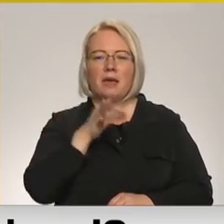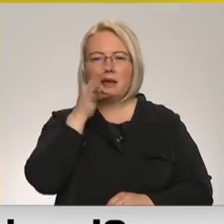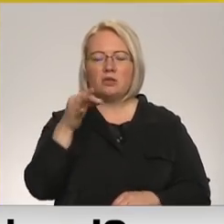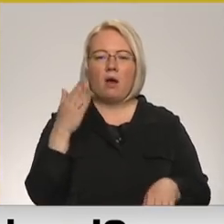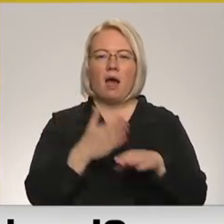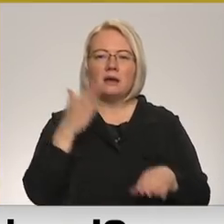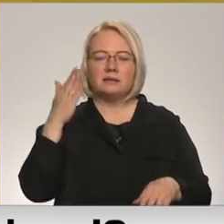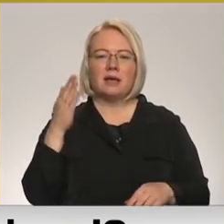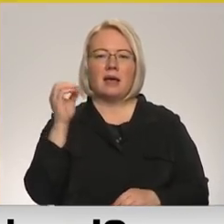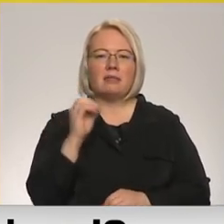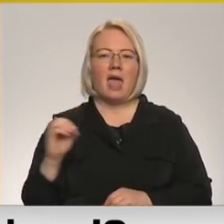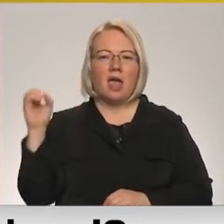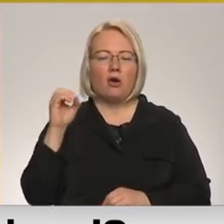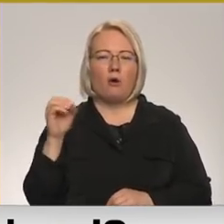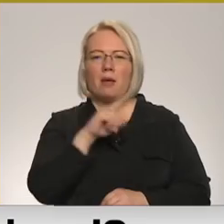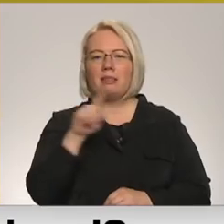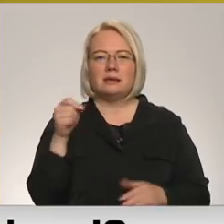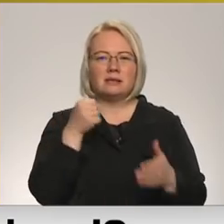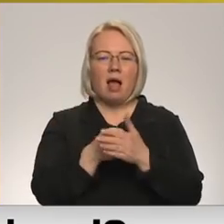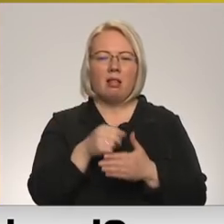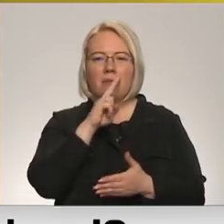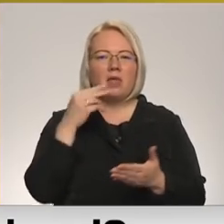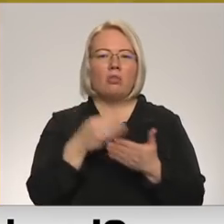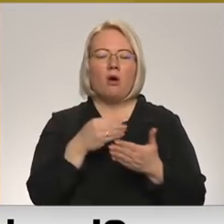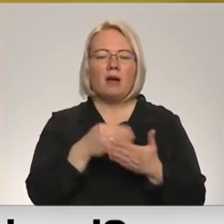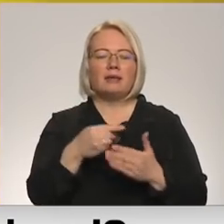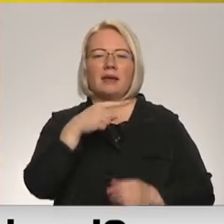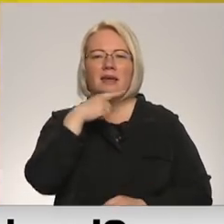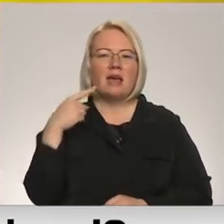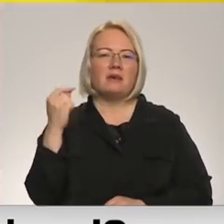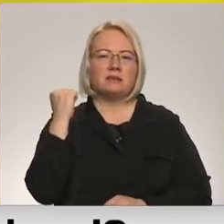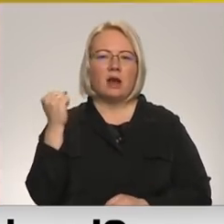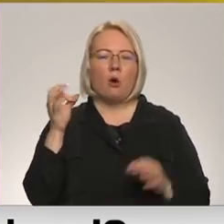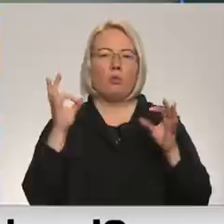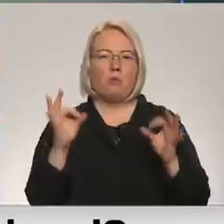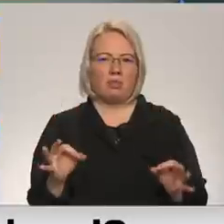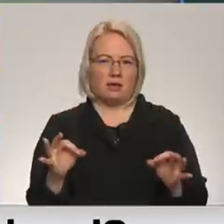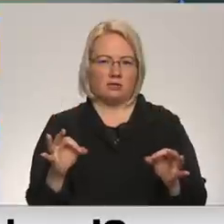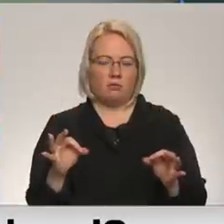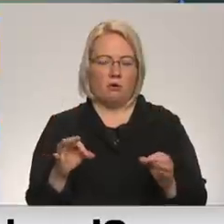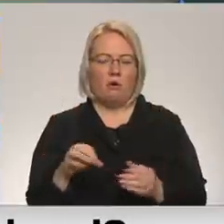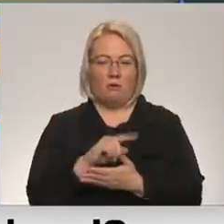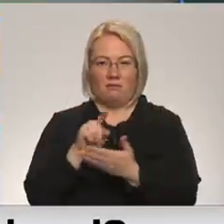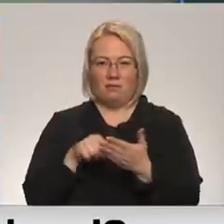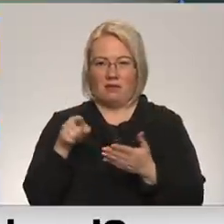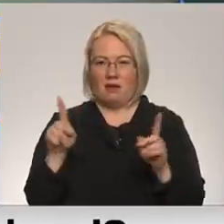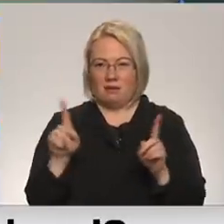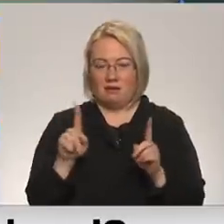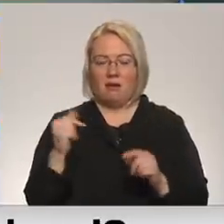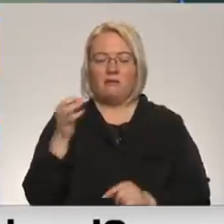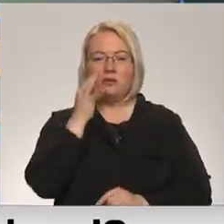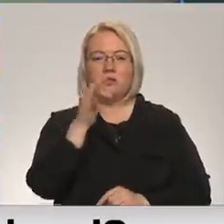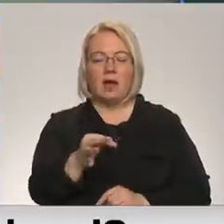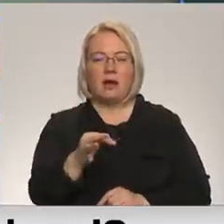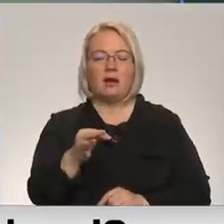sakot, ka Lietuva joprojām līdz galam nenovērtēja Krievijas draudu patiesu apmēru. Tā ir? Es domāju, ka Rietuma jau ļoti sen jau tās